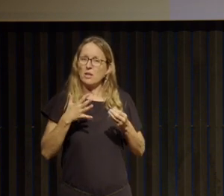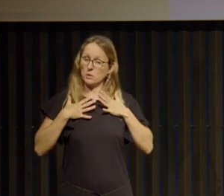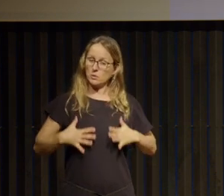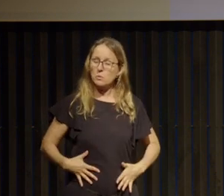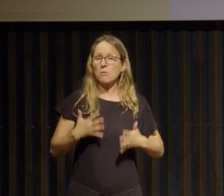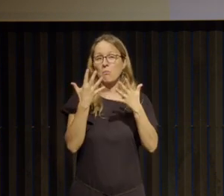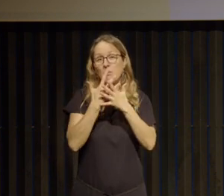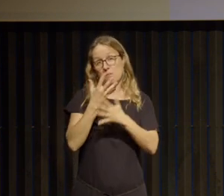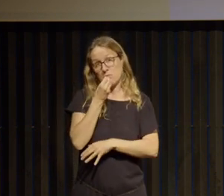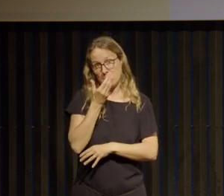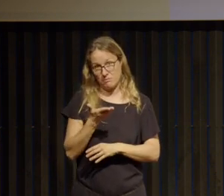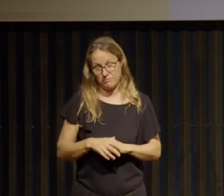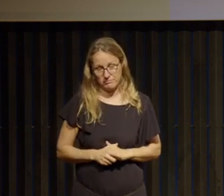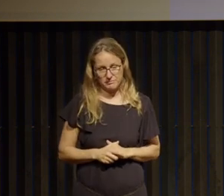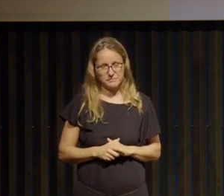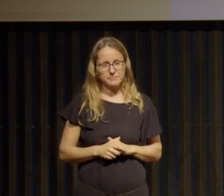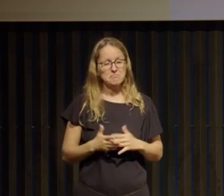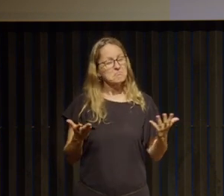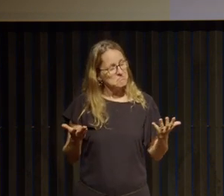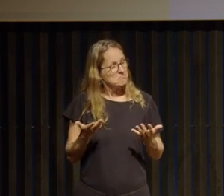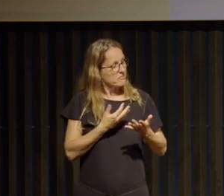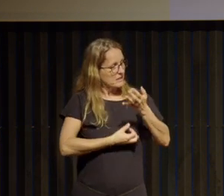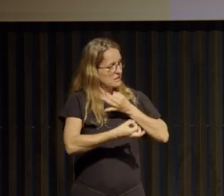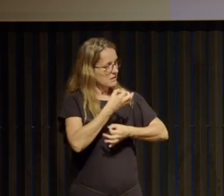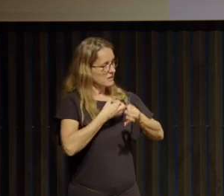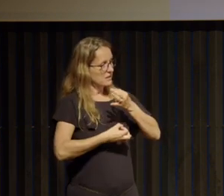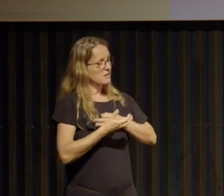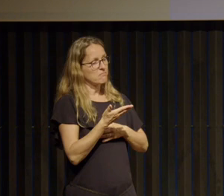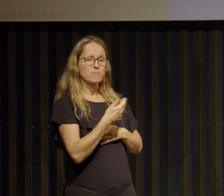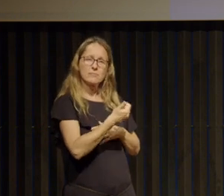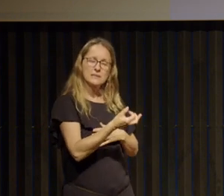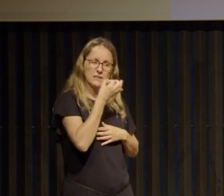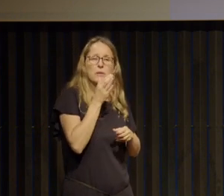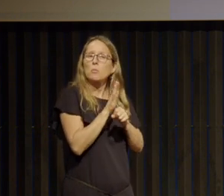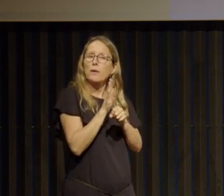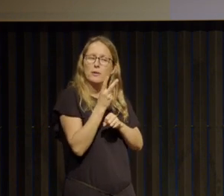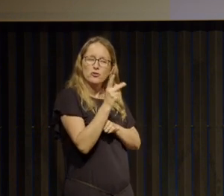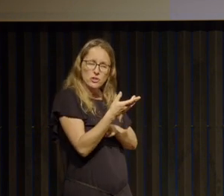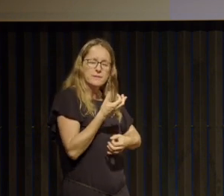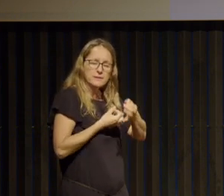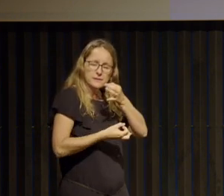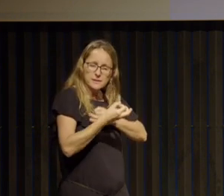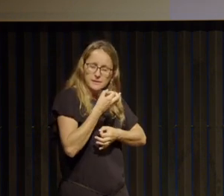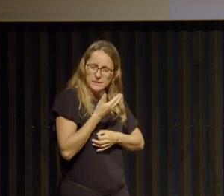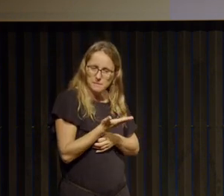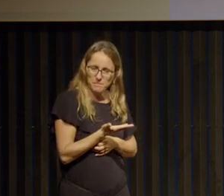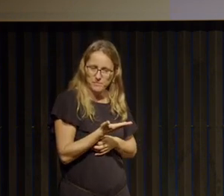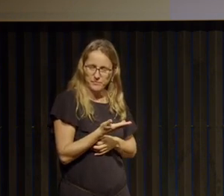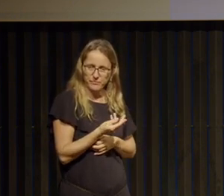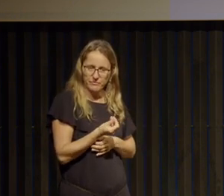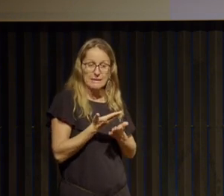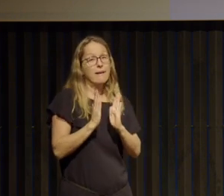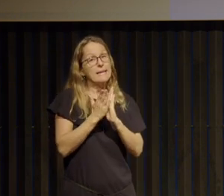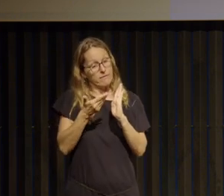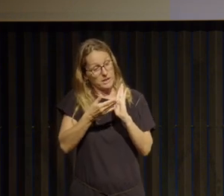alimentaire quoi vous parliez justement de vous êtes en train de témoigner là actuellement et vous évoquez dans